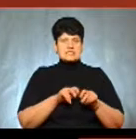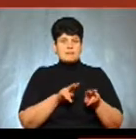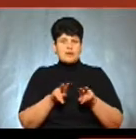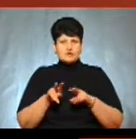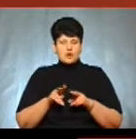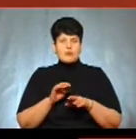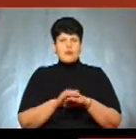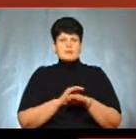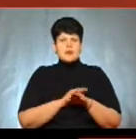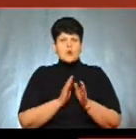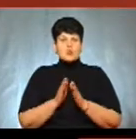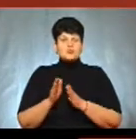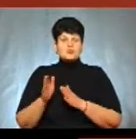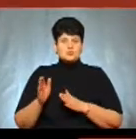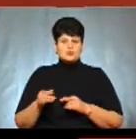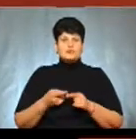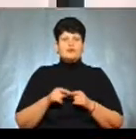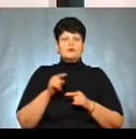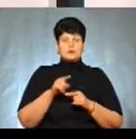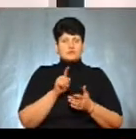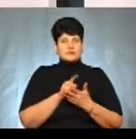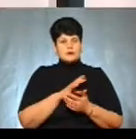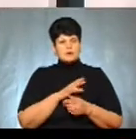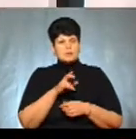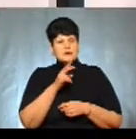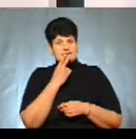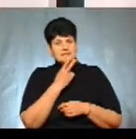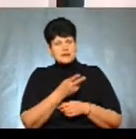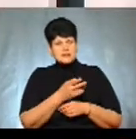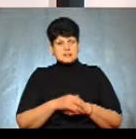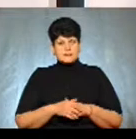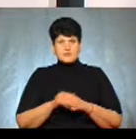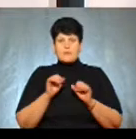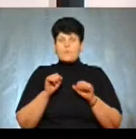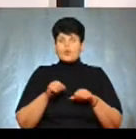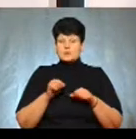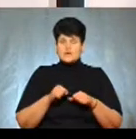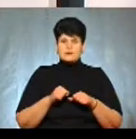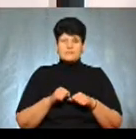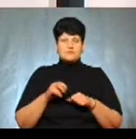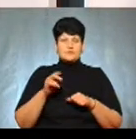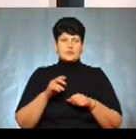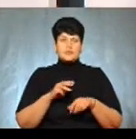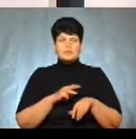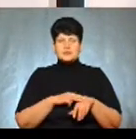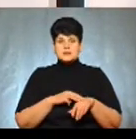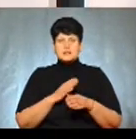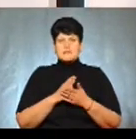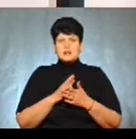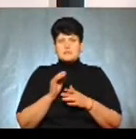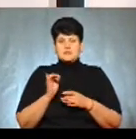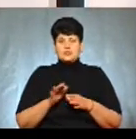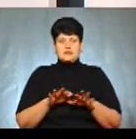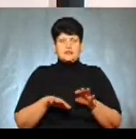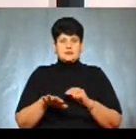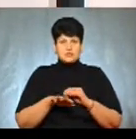з поблаустрою. Ці інспектора мали би десь дивитися. Можливо, муніципальна інспекція мала би бути також інспектора на